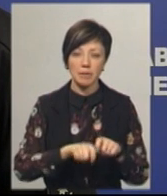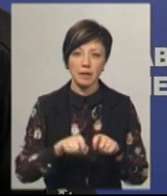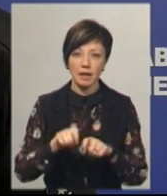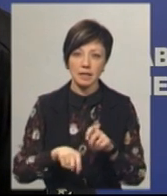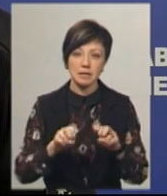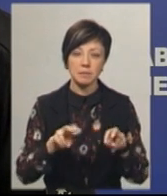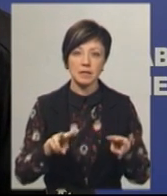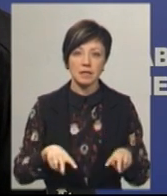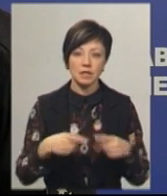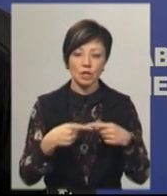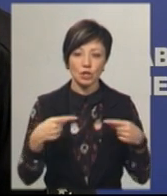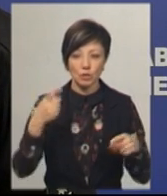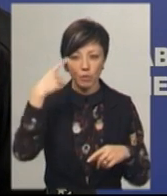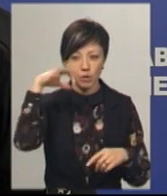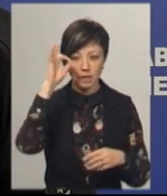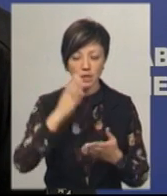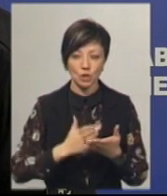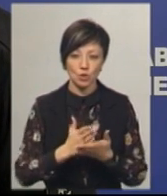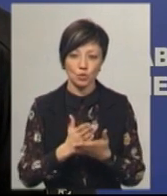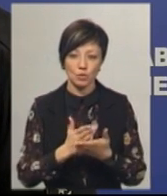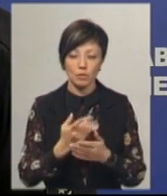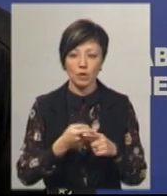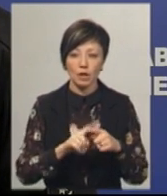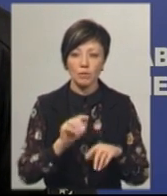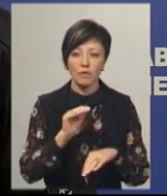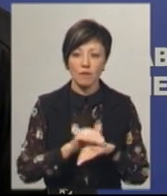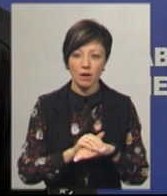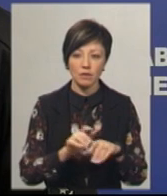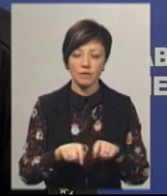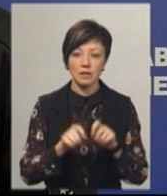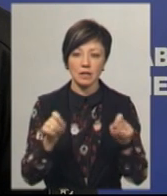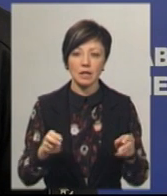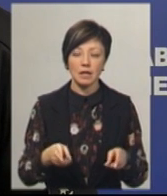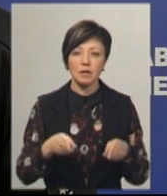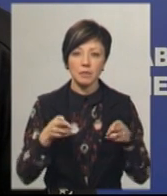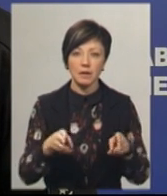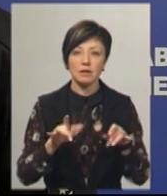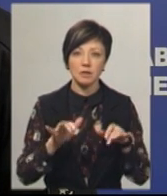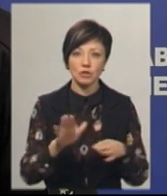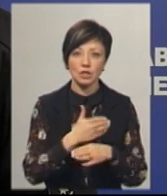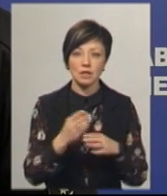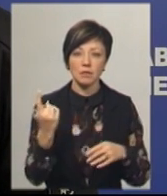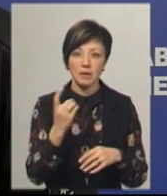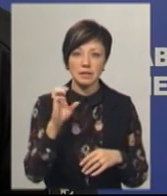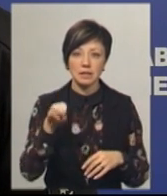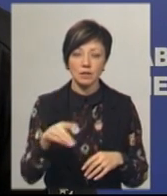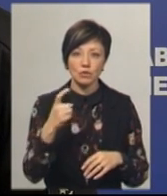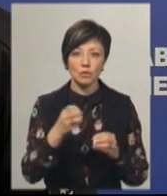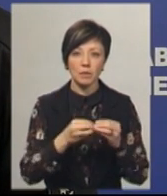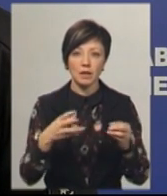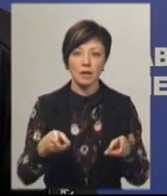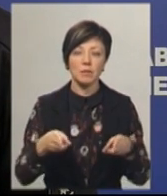спеціалісти інших поліцейських служб. По даному факту, поліцейські відкрили кримінальне провадження за частину 1 статті 115